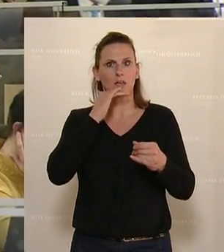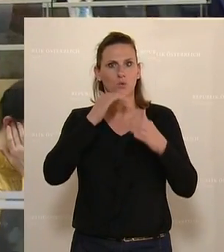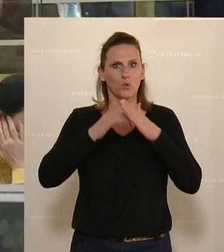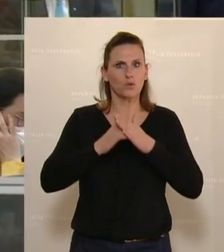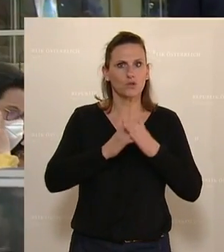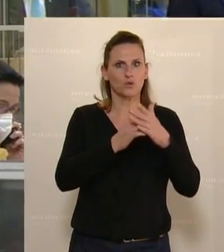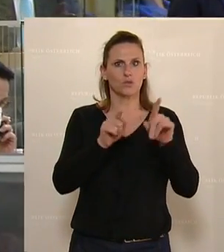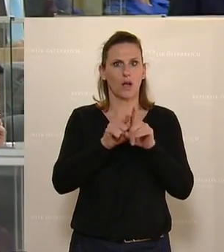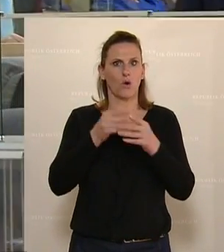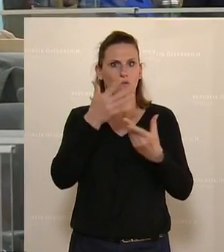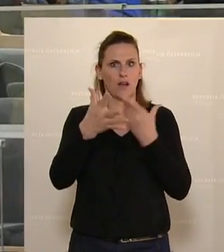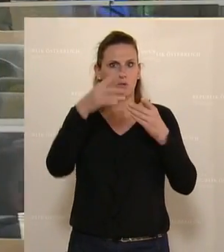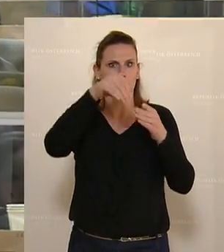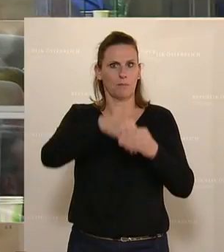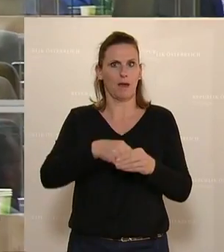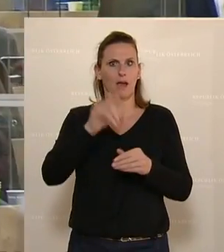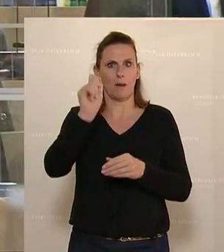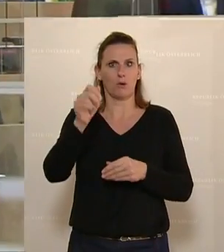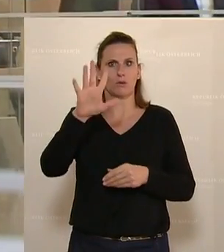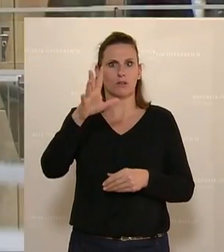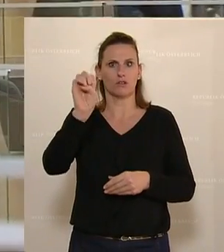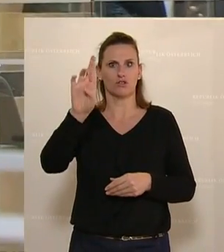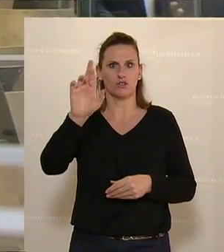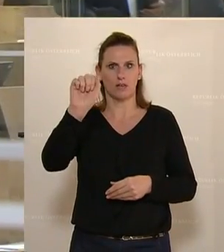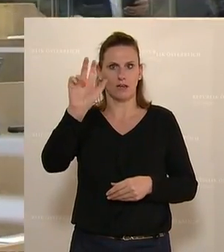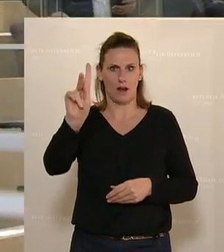Freibetrag über 1000 Euro für ihren Sozialversicherungsbeiträgen erhalten.